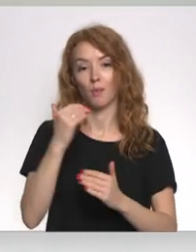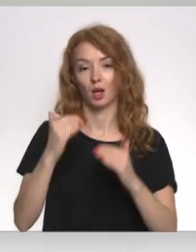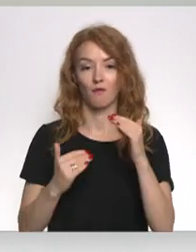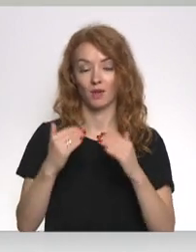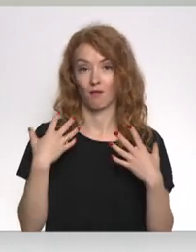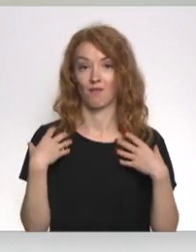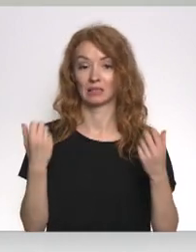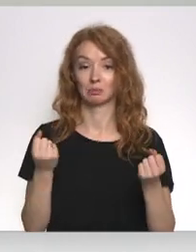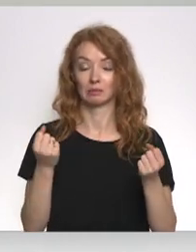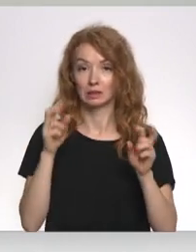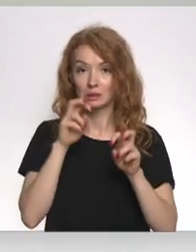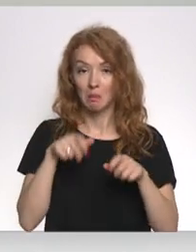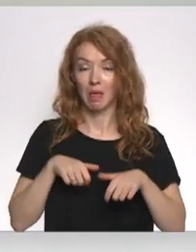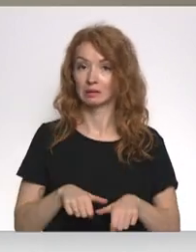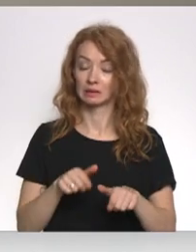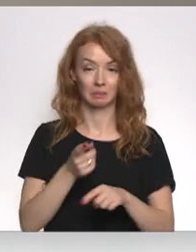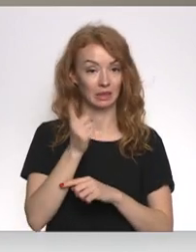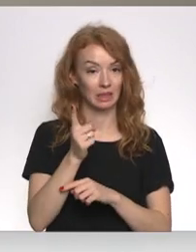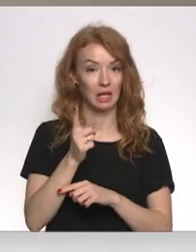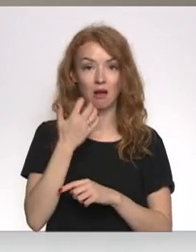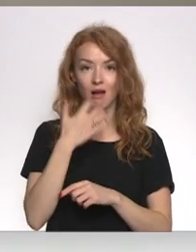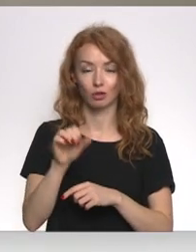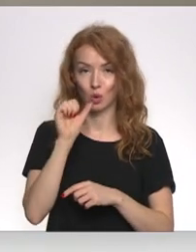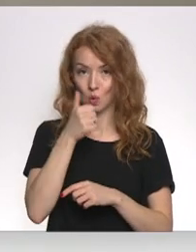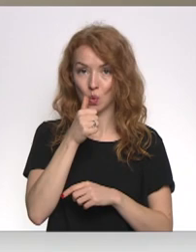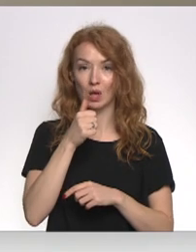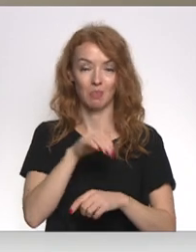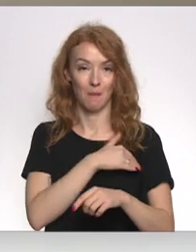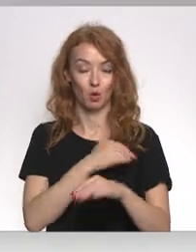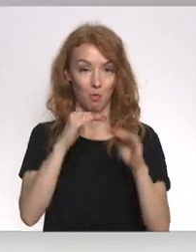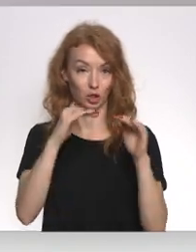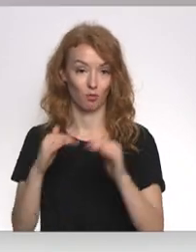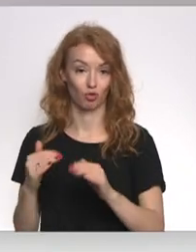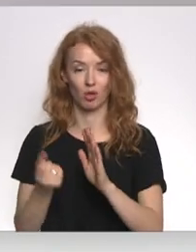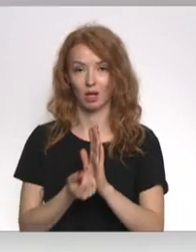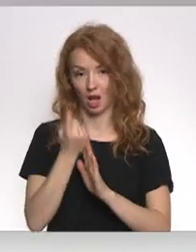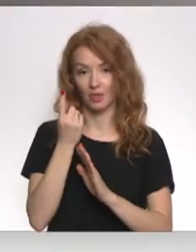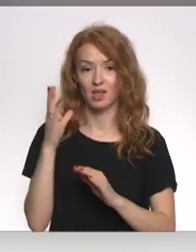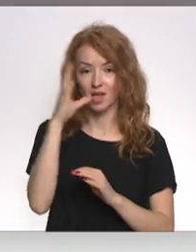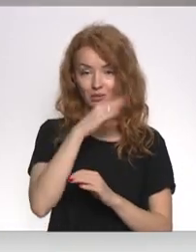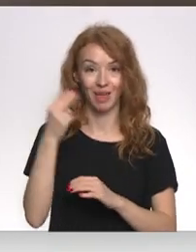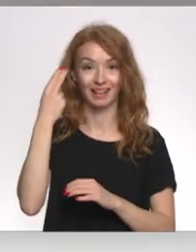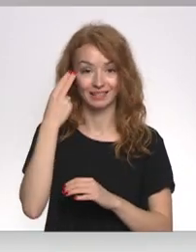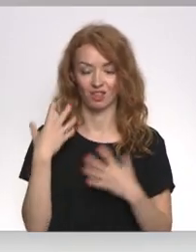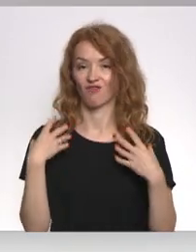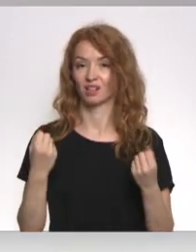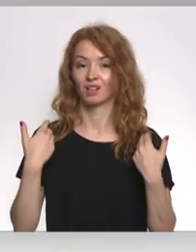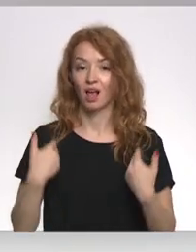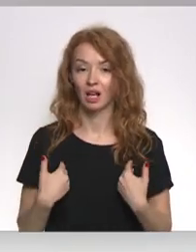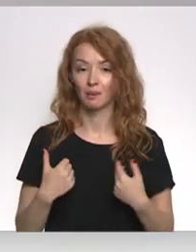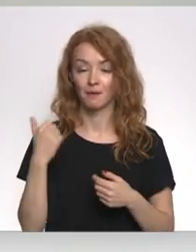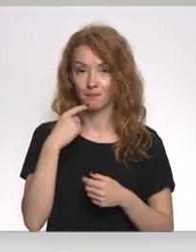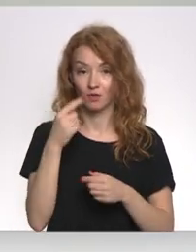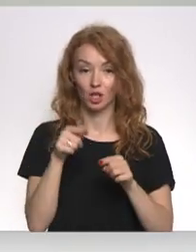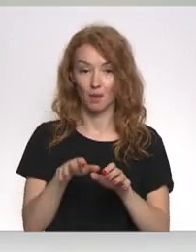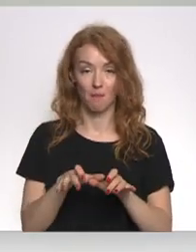Veselības inspekcija gan brīdina, ka karstā ūdens temperatūras pazemināšana rada potenciālu risku veselībai. Šīs te